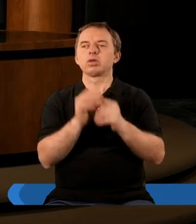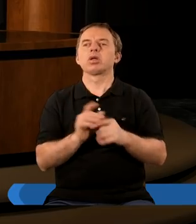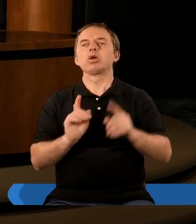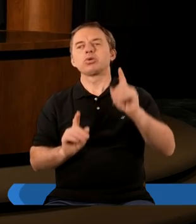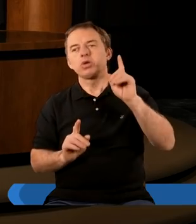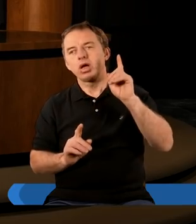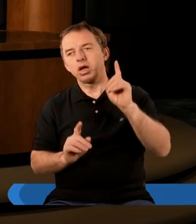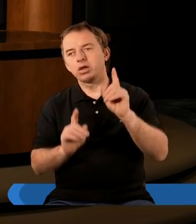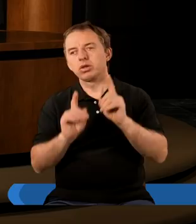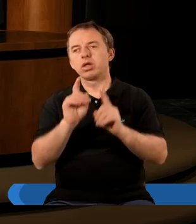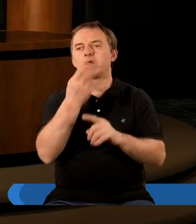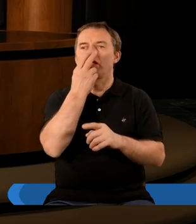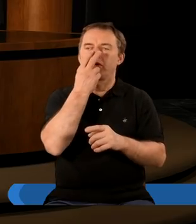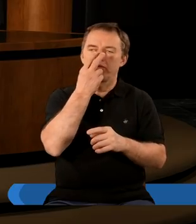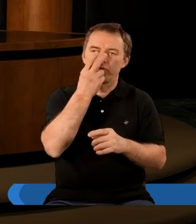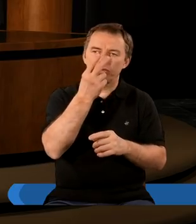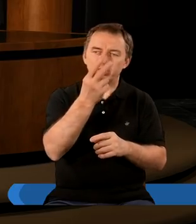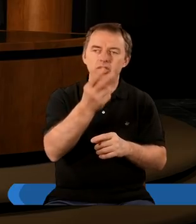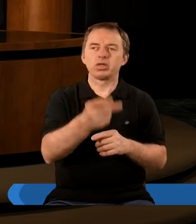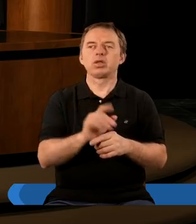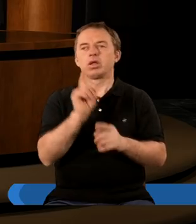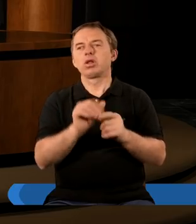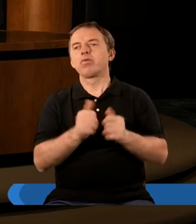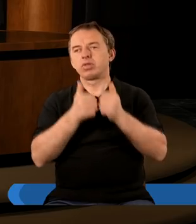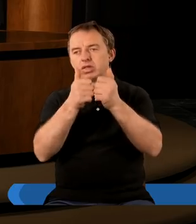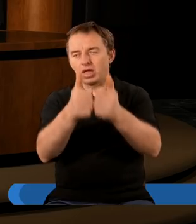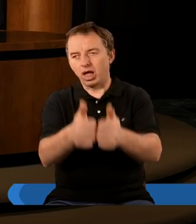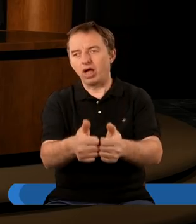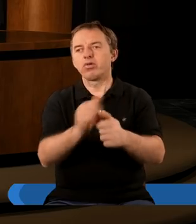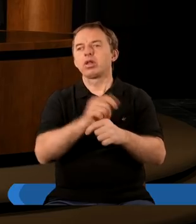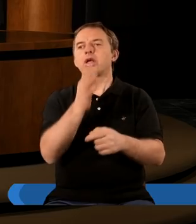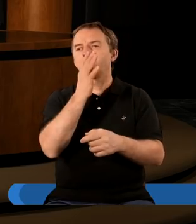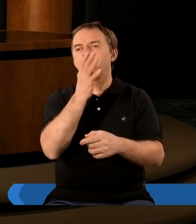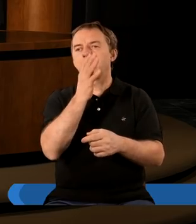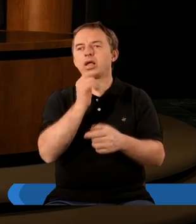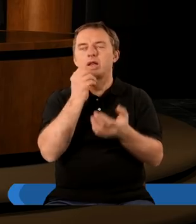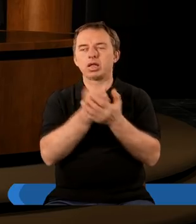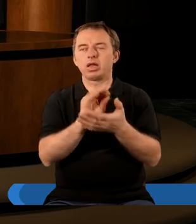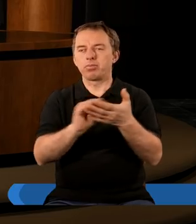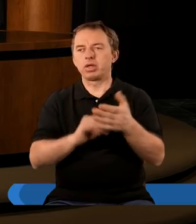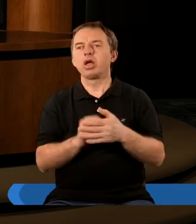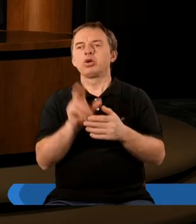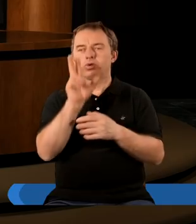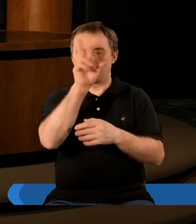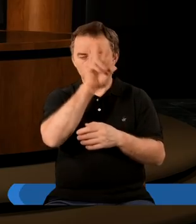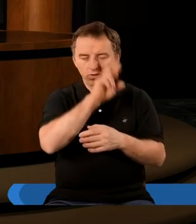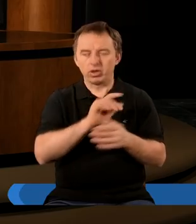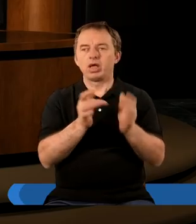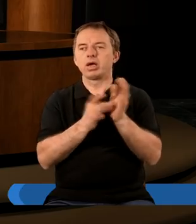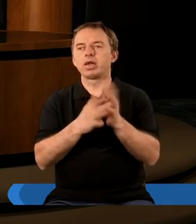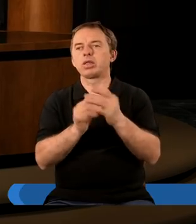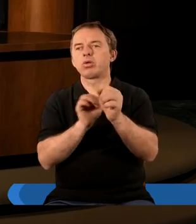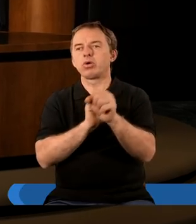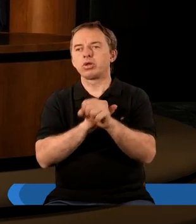Może czasami, ok, widzimy właśnie ten, który się stawia za nami, jak pisze Lidzo Hebrajczyków, ale czy rzeczywiście Chrystus